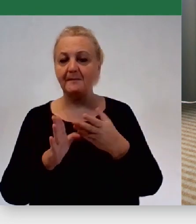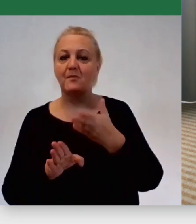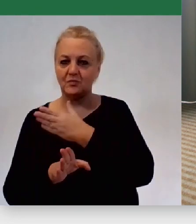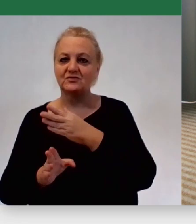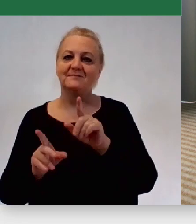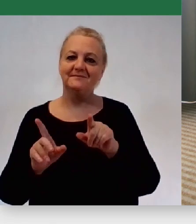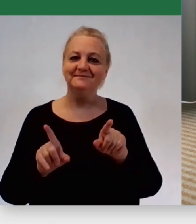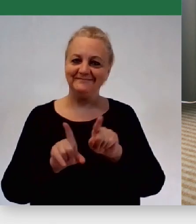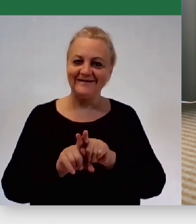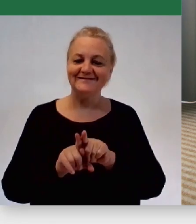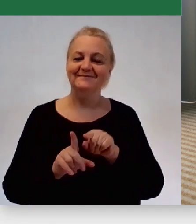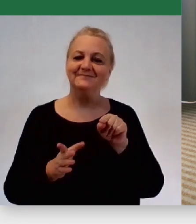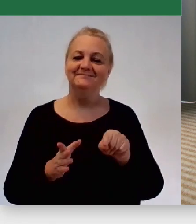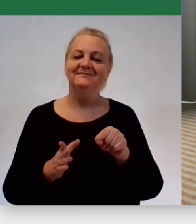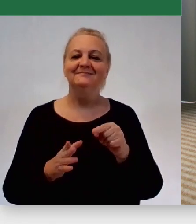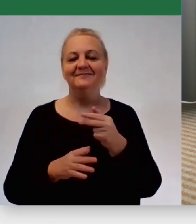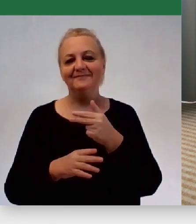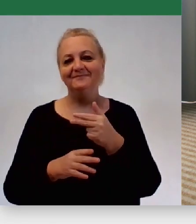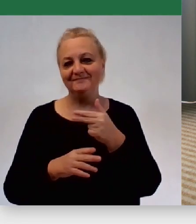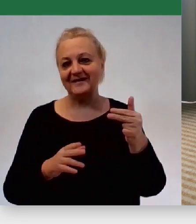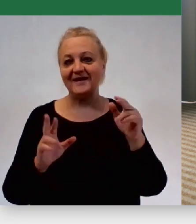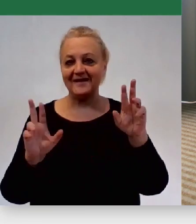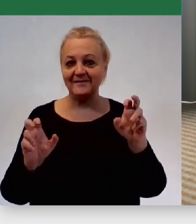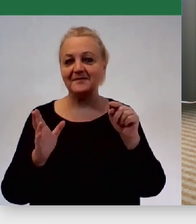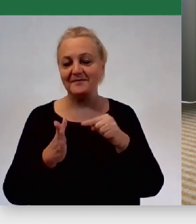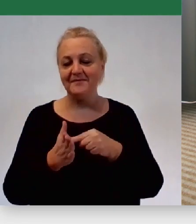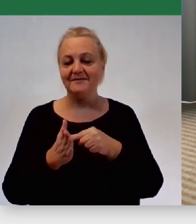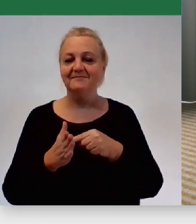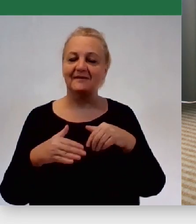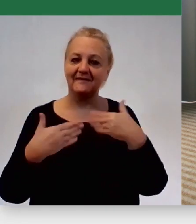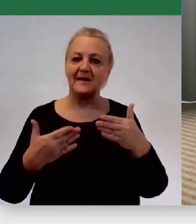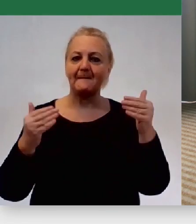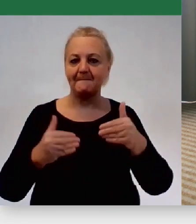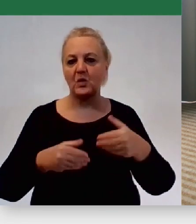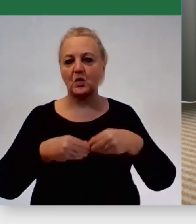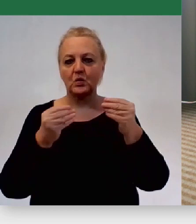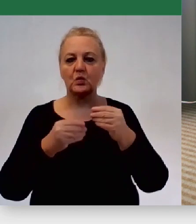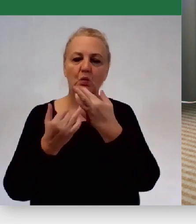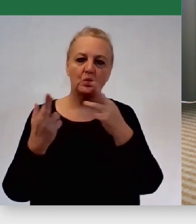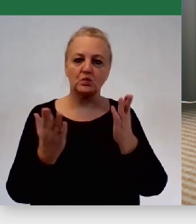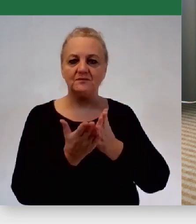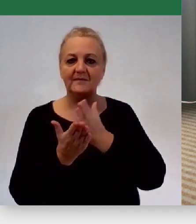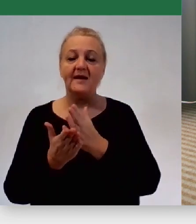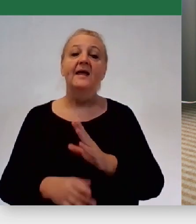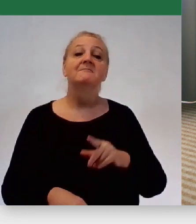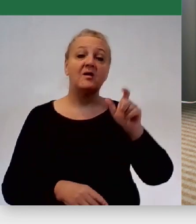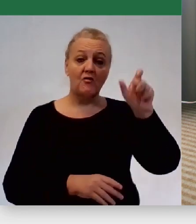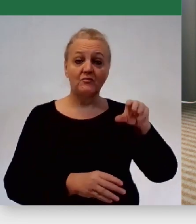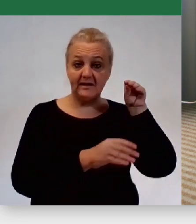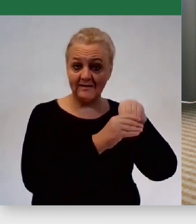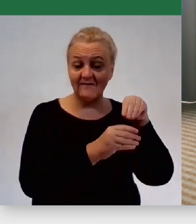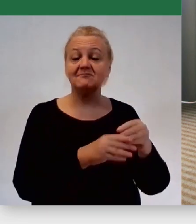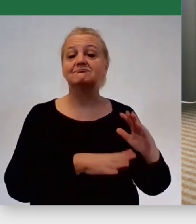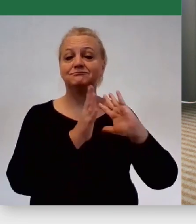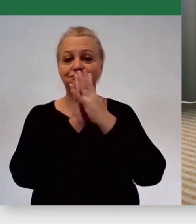dający możliwości rozwijania się w różnych kierunkach, od inwestora do innowatora, o nowej